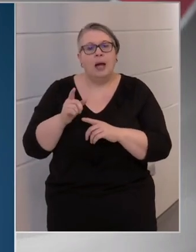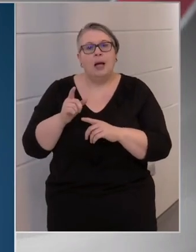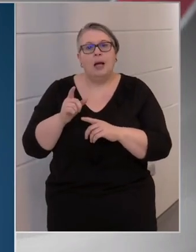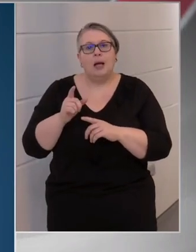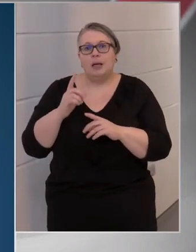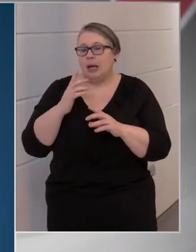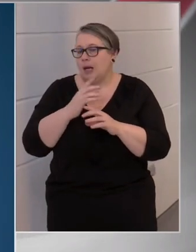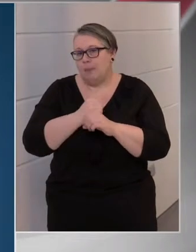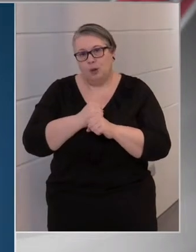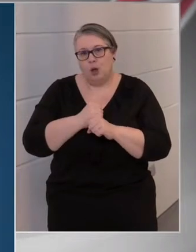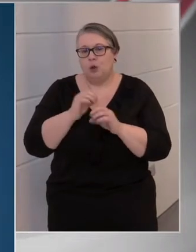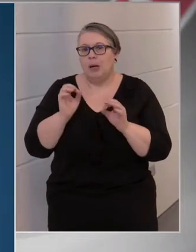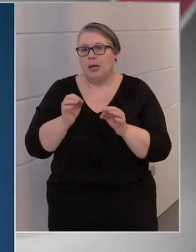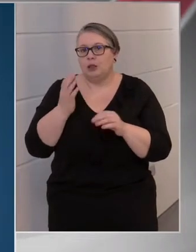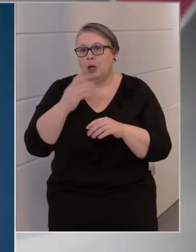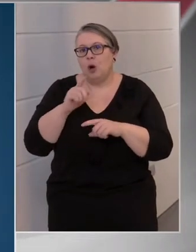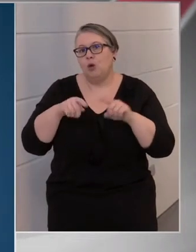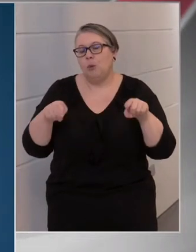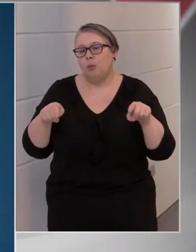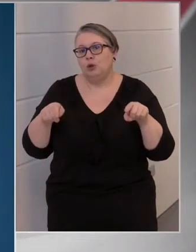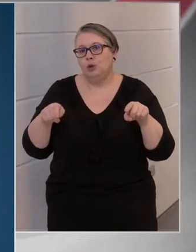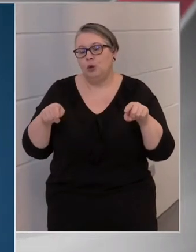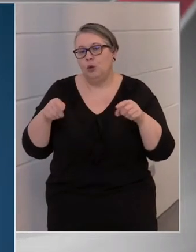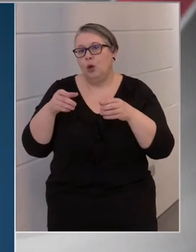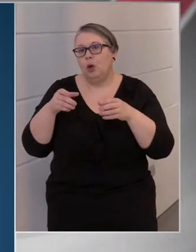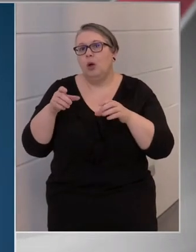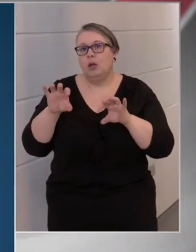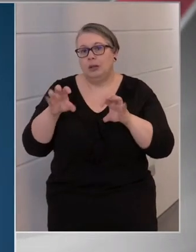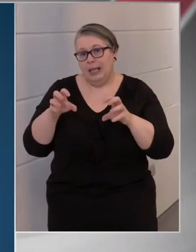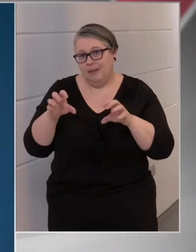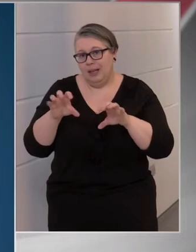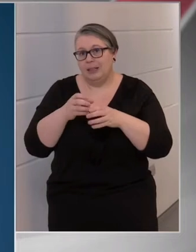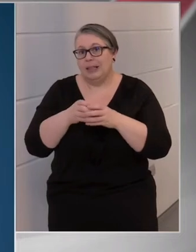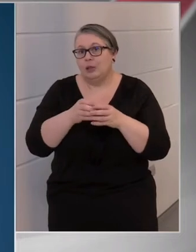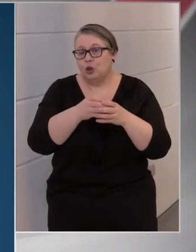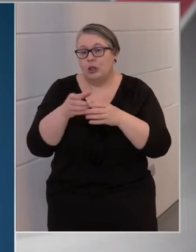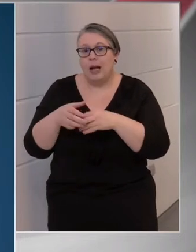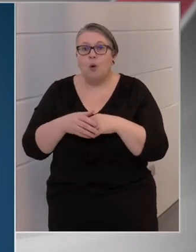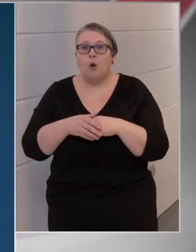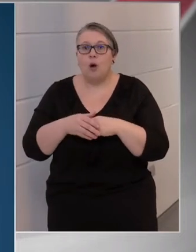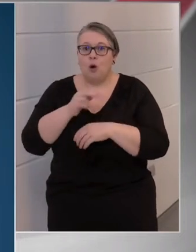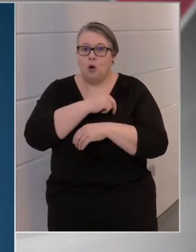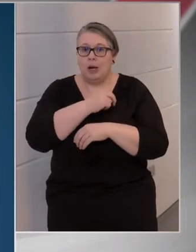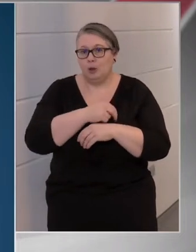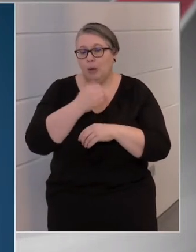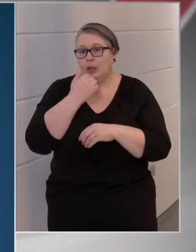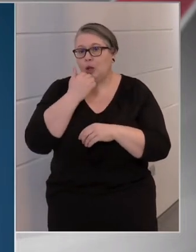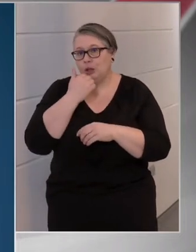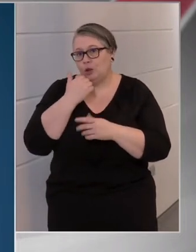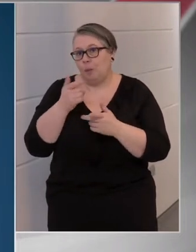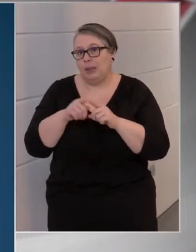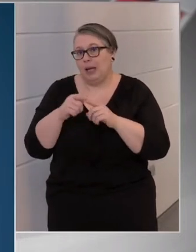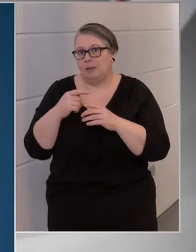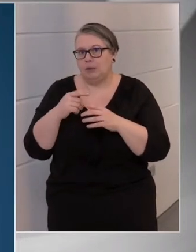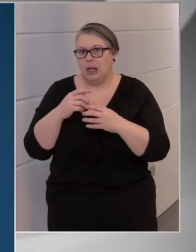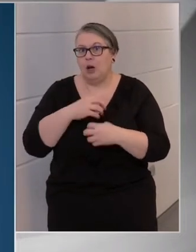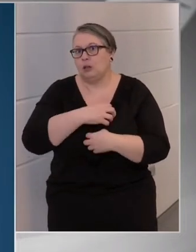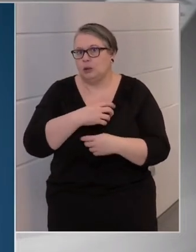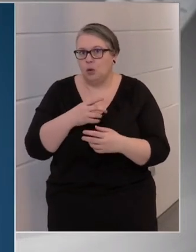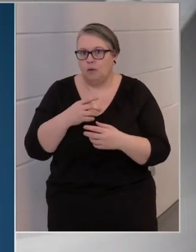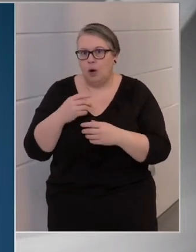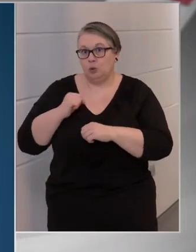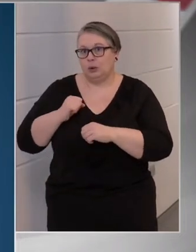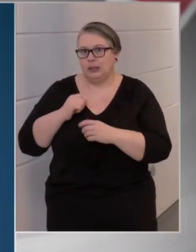tartanám helyesnek, hogyha különböző tévétárságok a kórházakban egy sajátos katasztrófa turizmusként nehézítenék az ott folyó